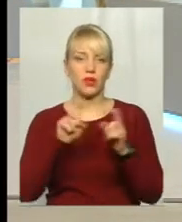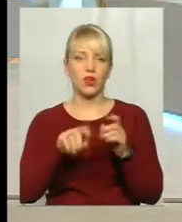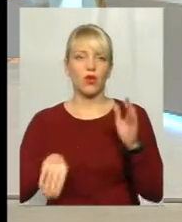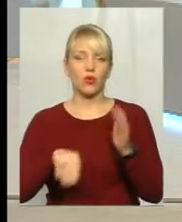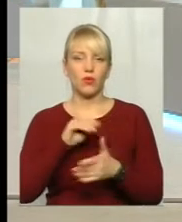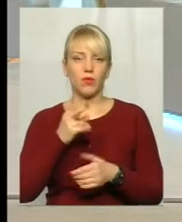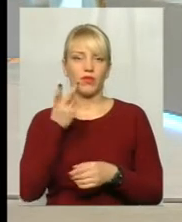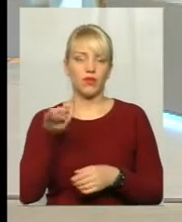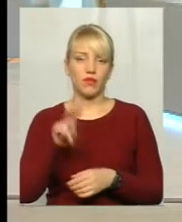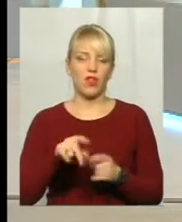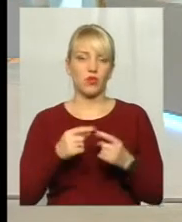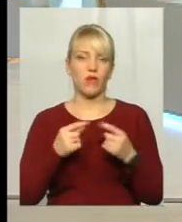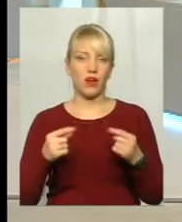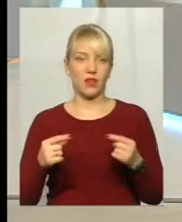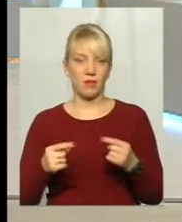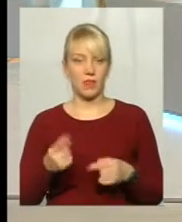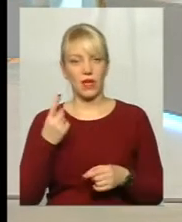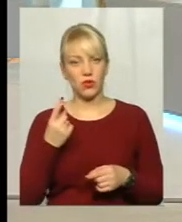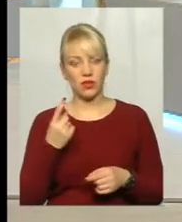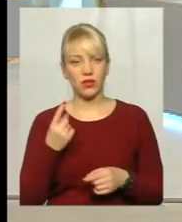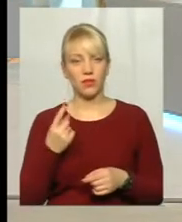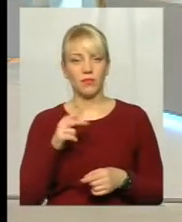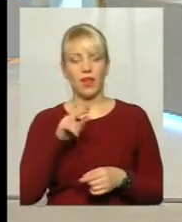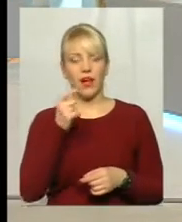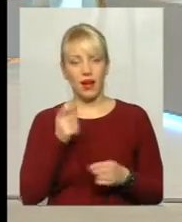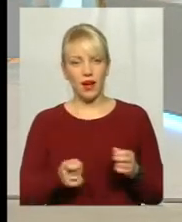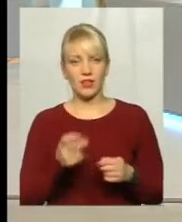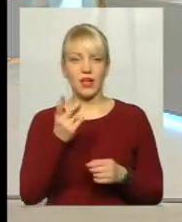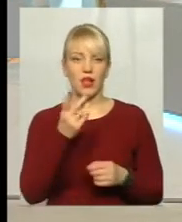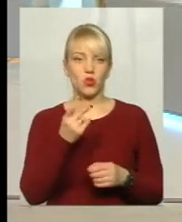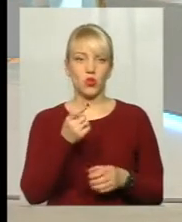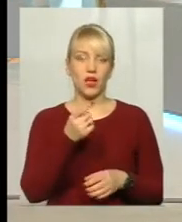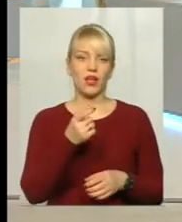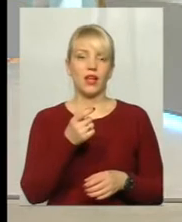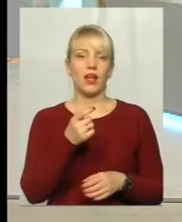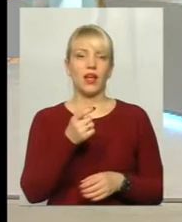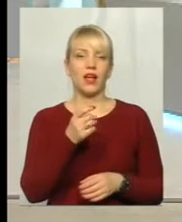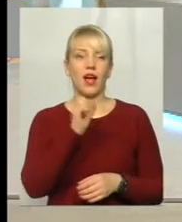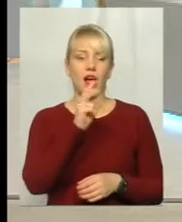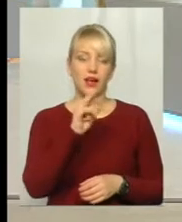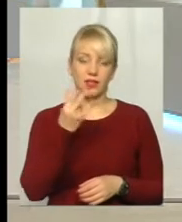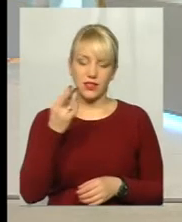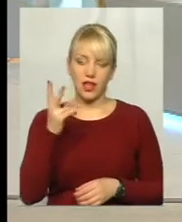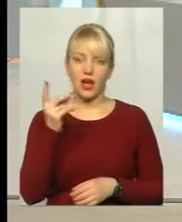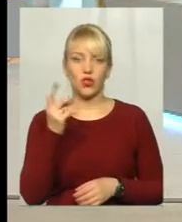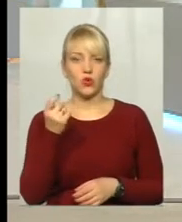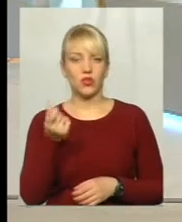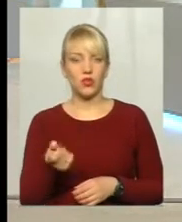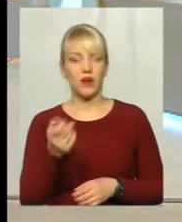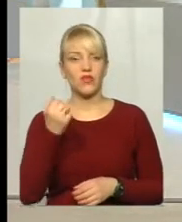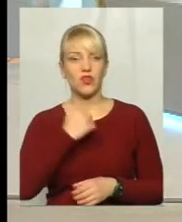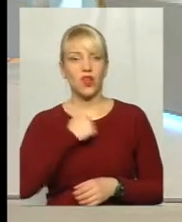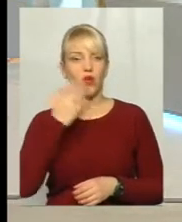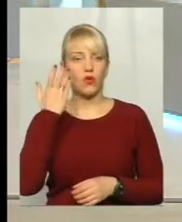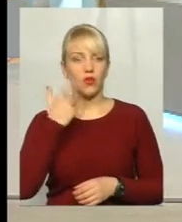два товари. Один по акції, а другий дешевше. І, на жаль, коли він бігав ще, як